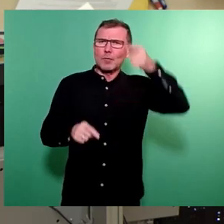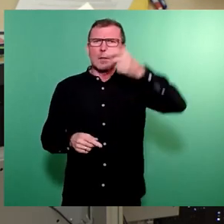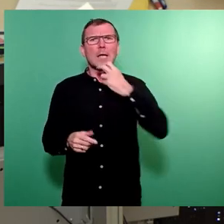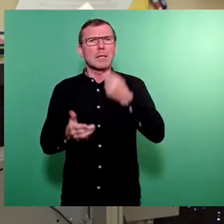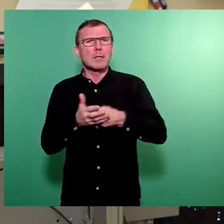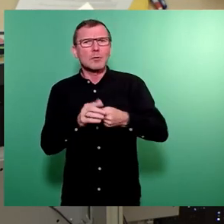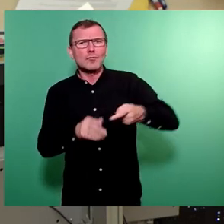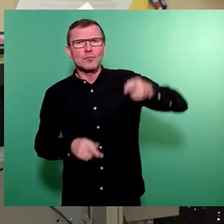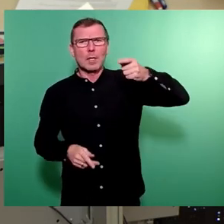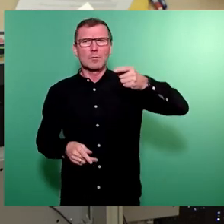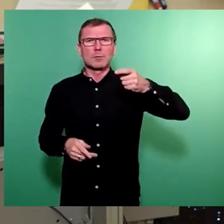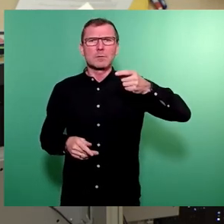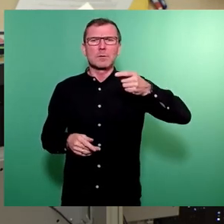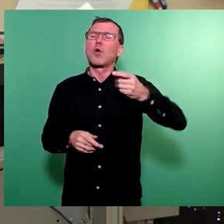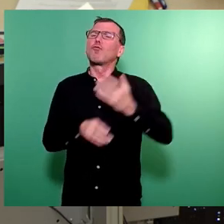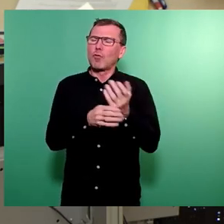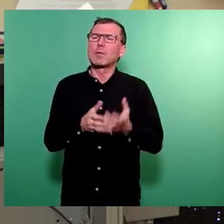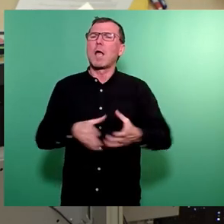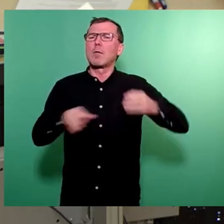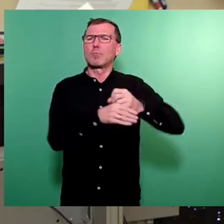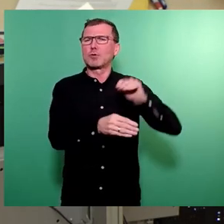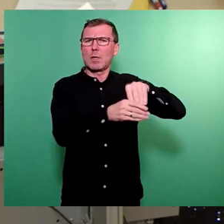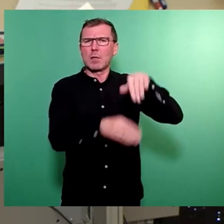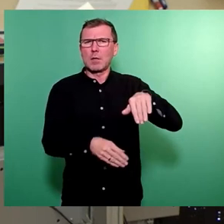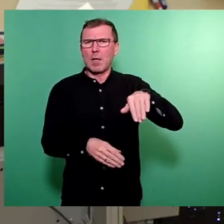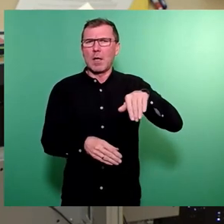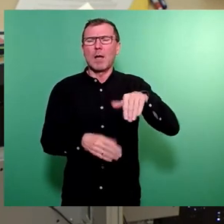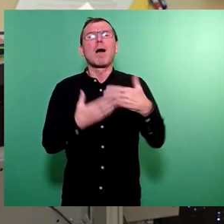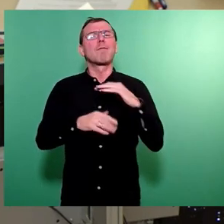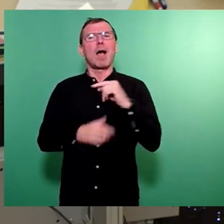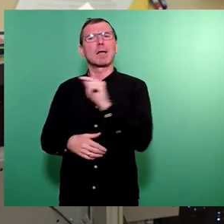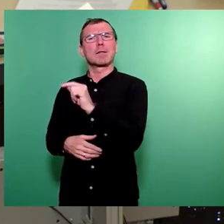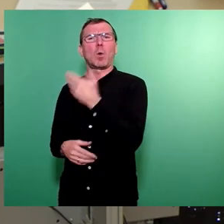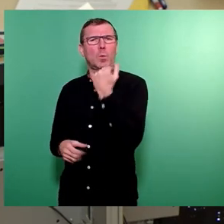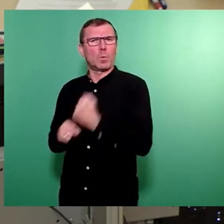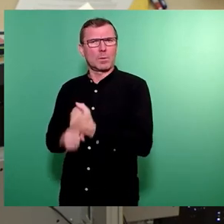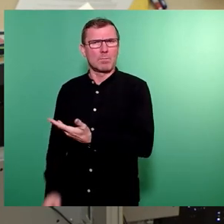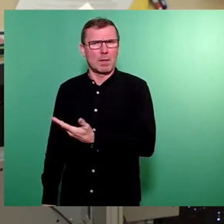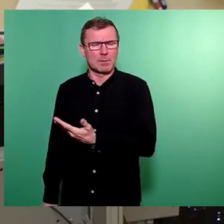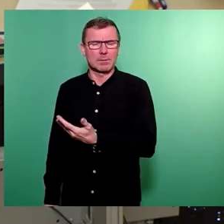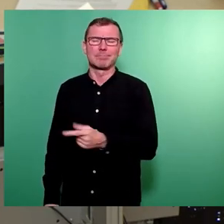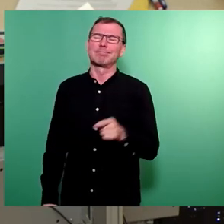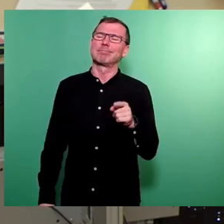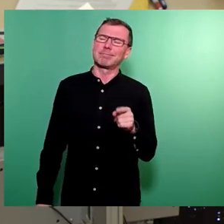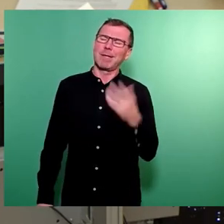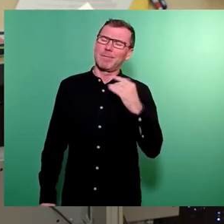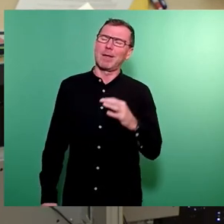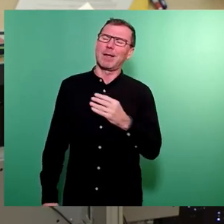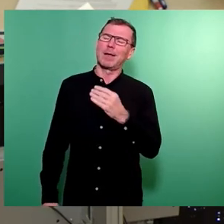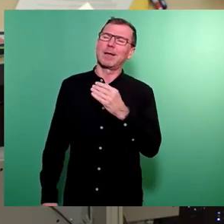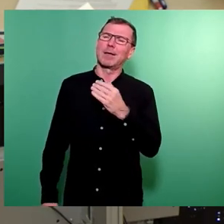Kernhaushalt budgetiert wurden, wurde das im Bereich der freien Träger nicht getan. Hier hätte ich mir nach der doch erfreulichen